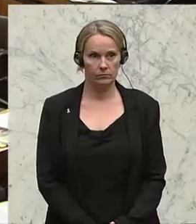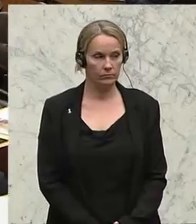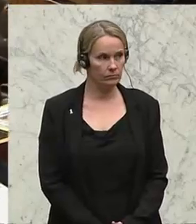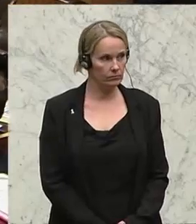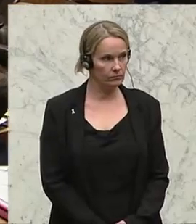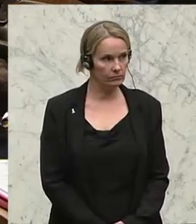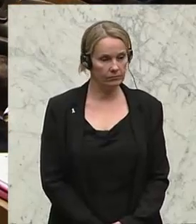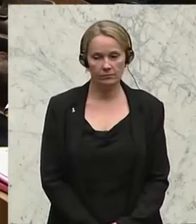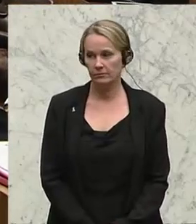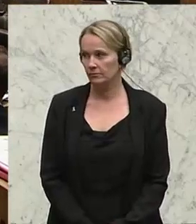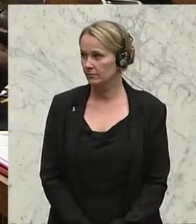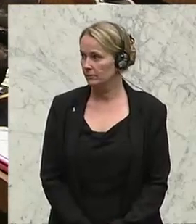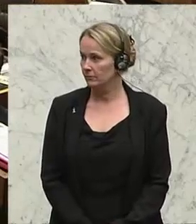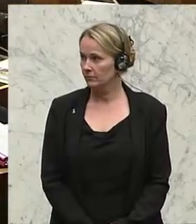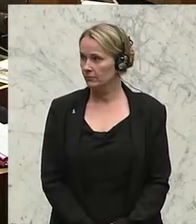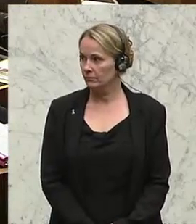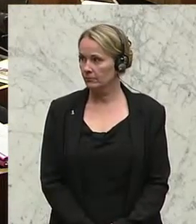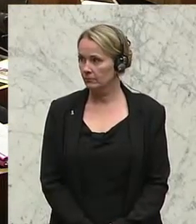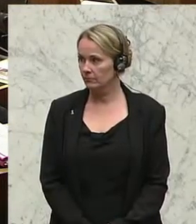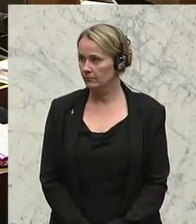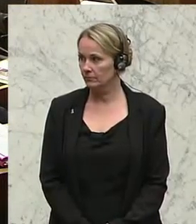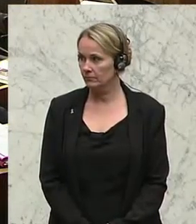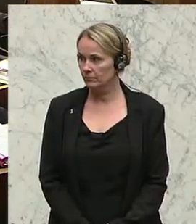Als nächster am Wort ist Gerhard Klug von der SPÖ.